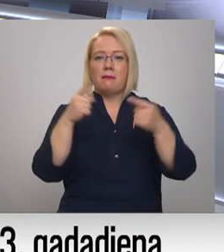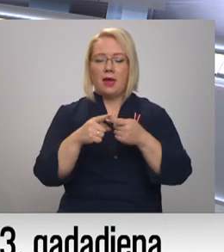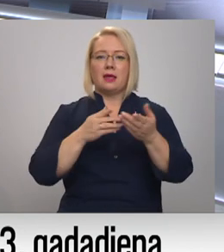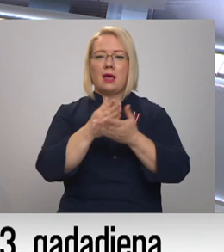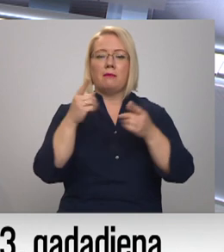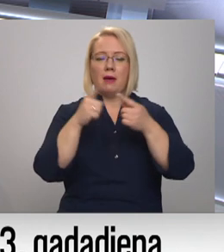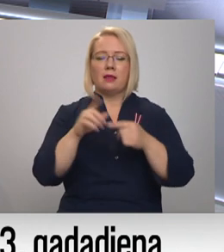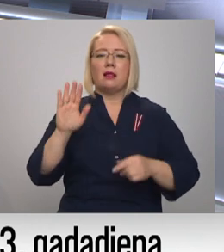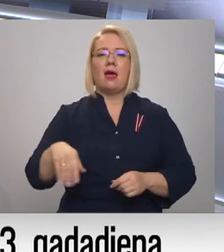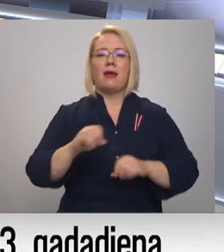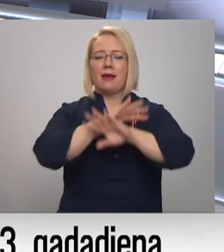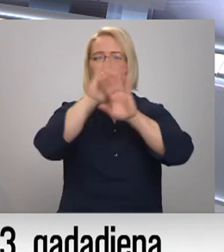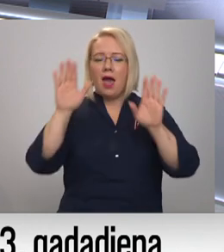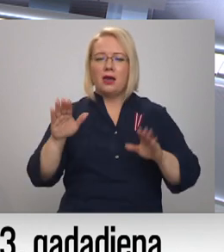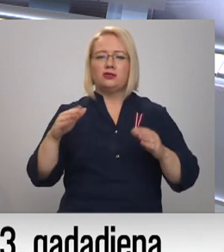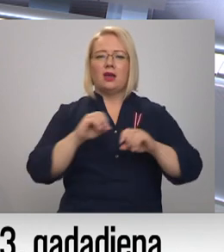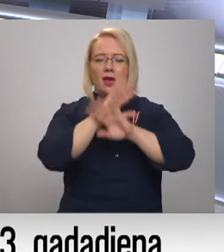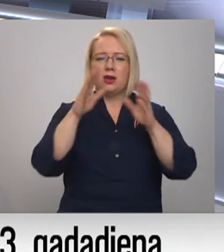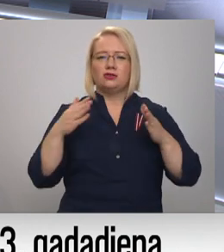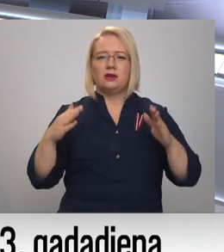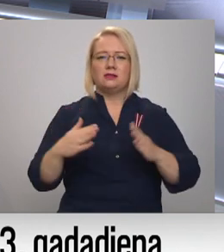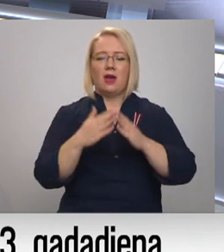lai gaiši, gaiši svēt, arī jums, lai kuplo un zaļo uzvales, ko šodien ies...